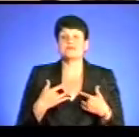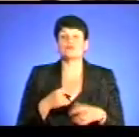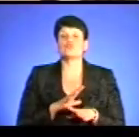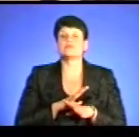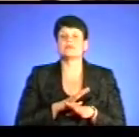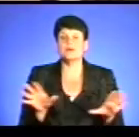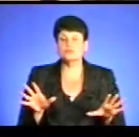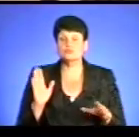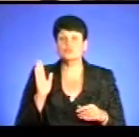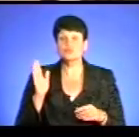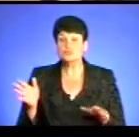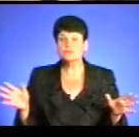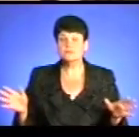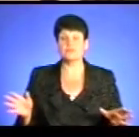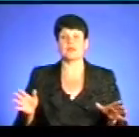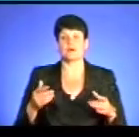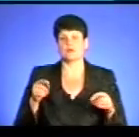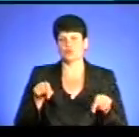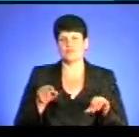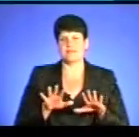вважаю, йому тут просто не місце.